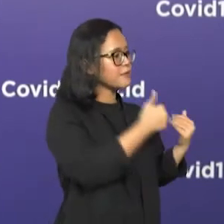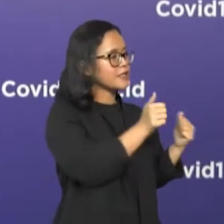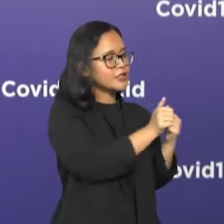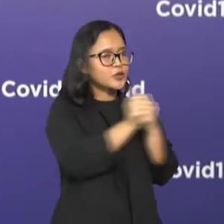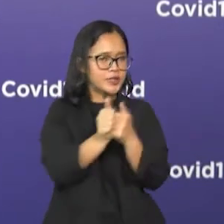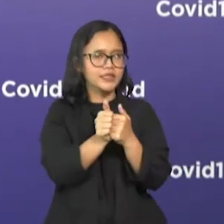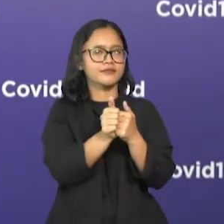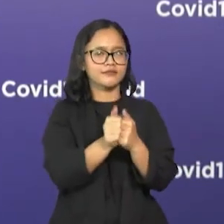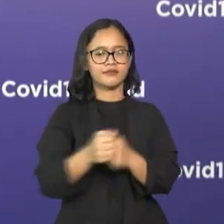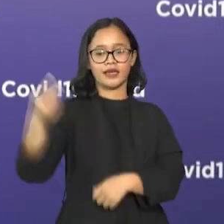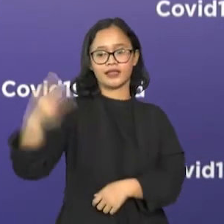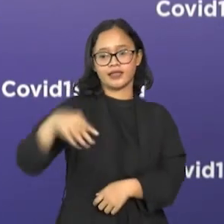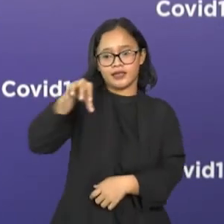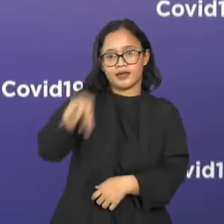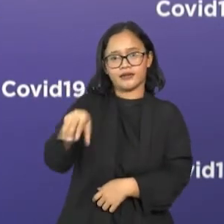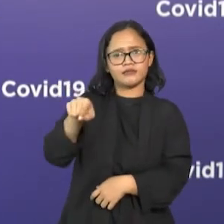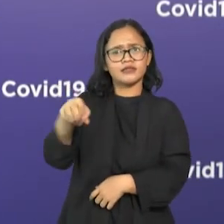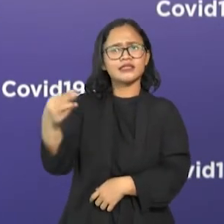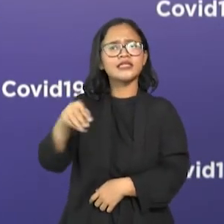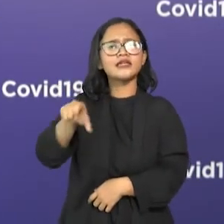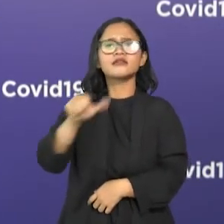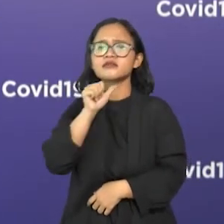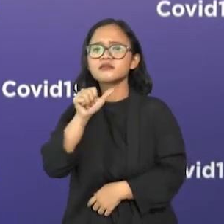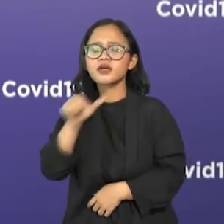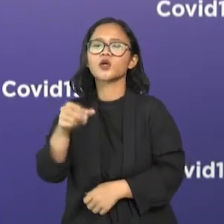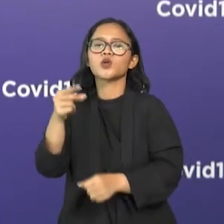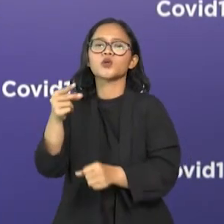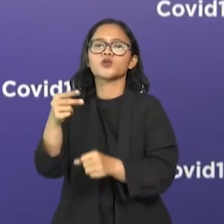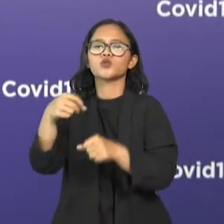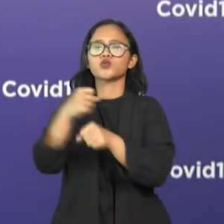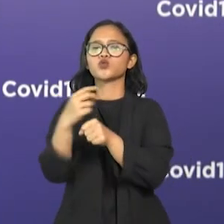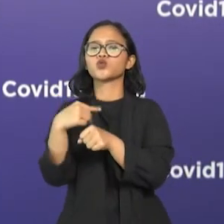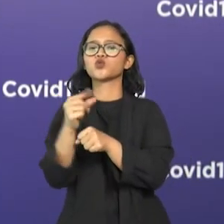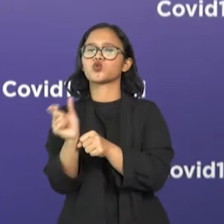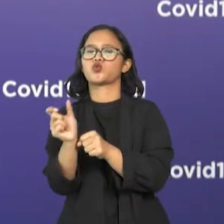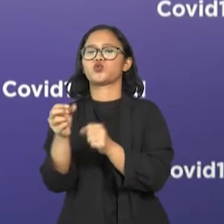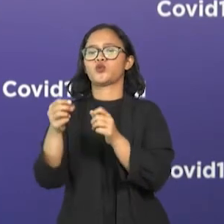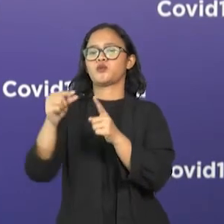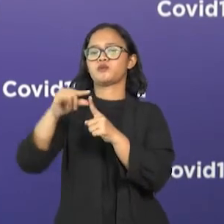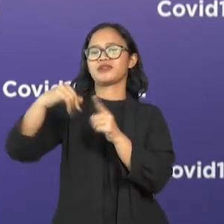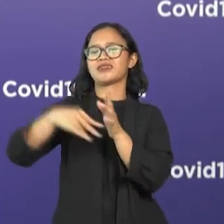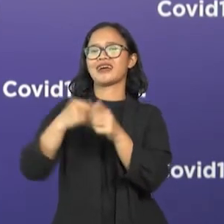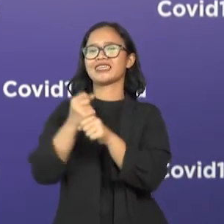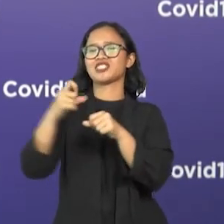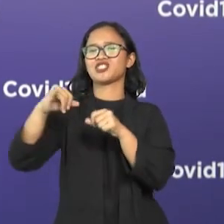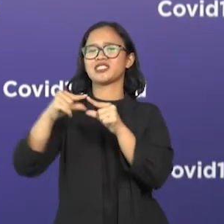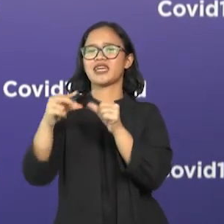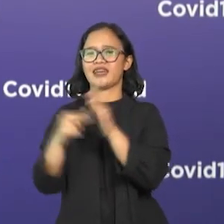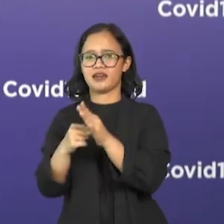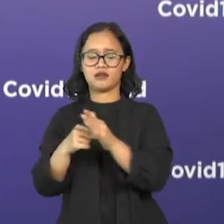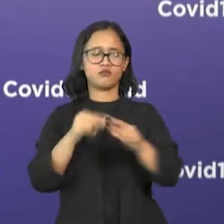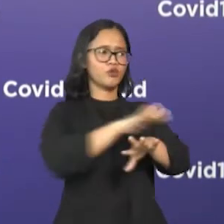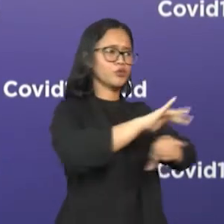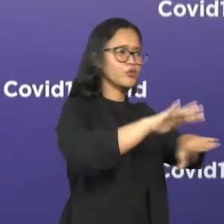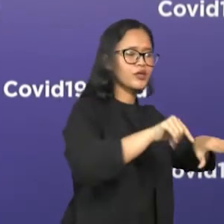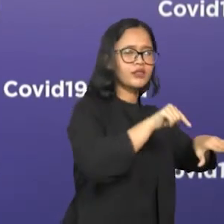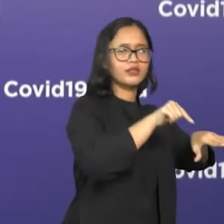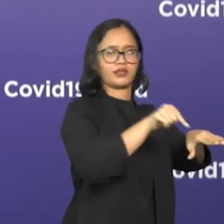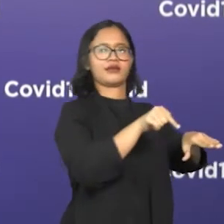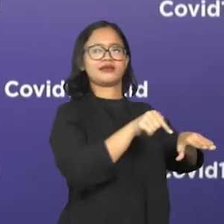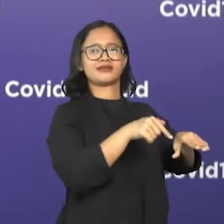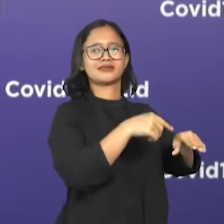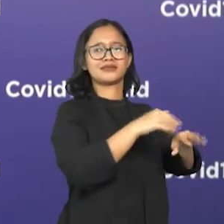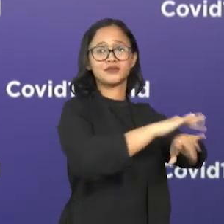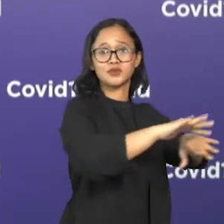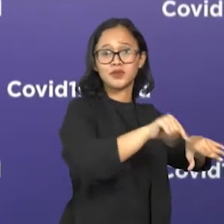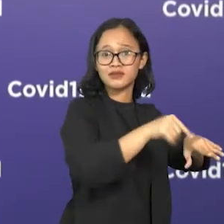Yang ketiga adalah guru pengajian. Para murid, para siswa, brahmacarya yang